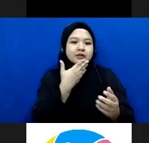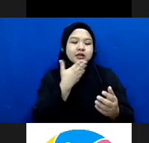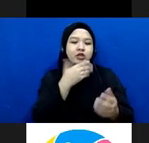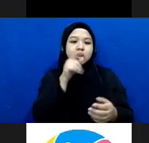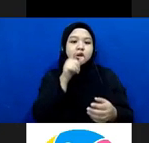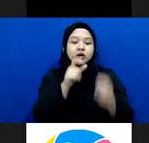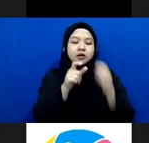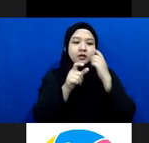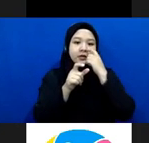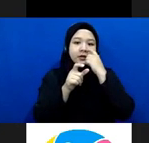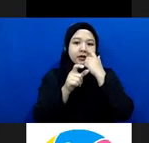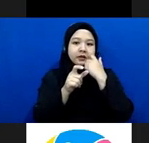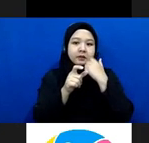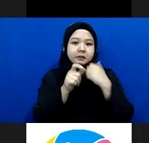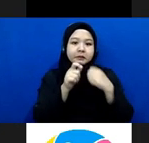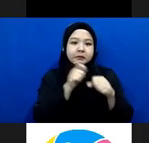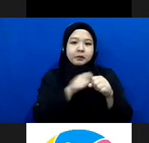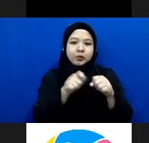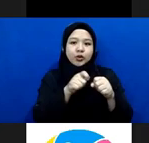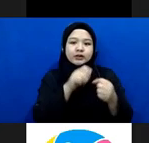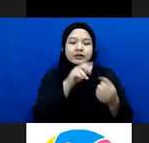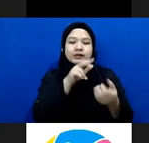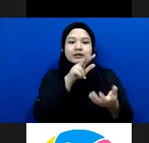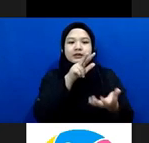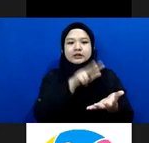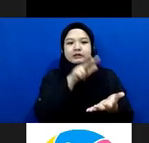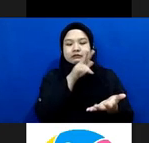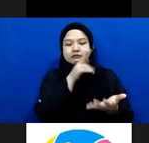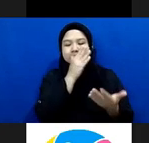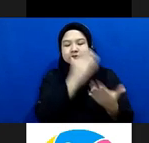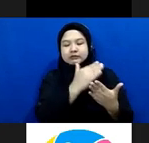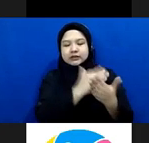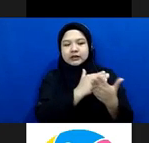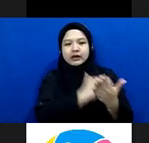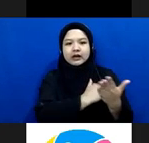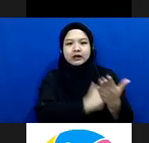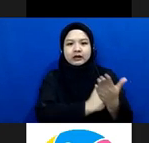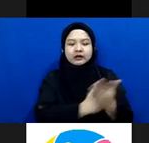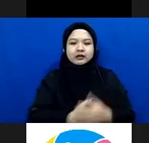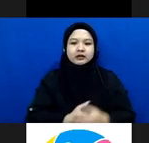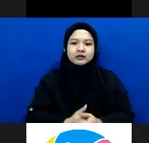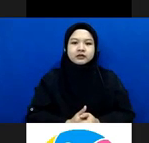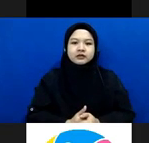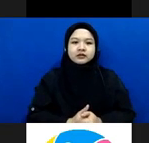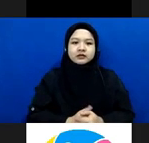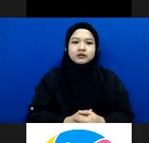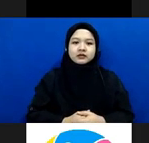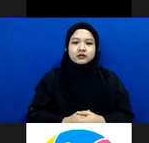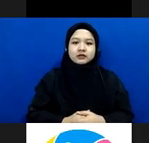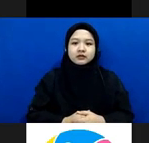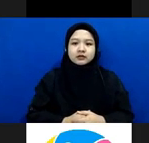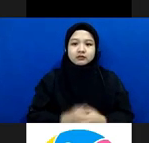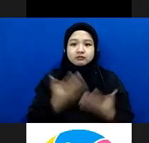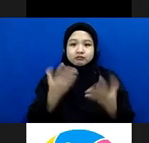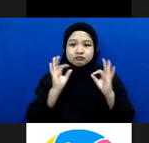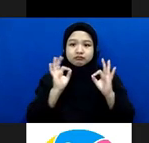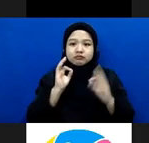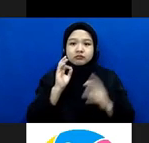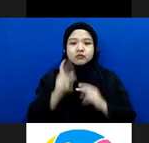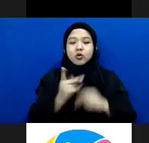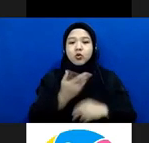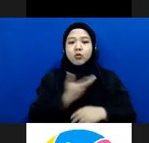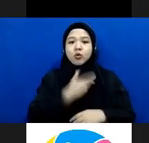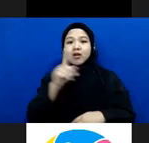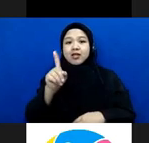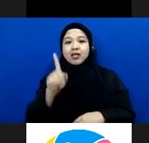atau pembuat kebijakannya oke kalau ada yang mau bertanya silahkan